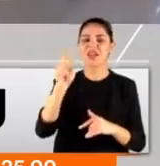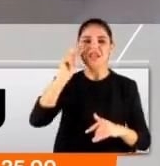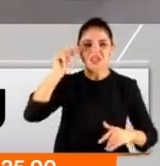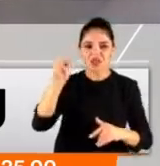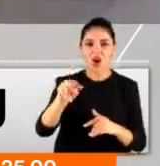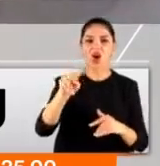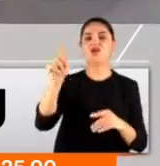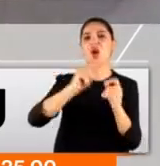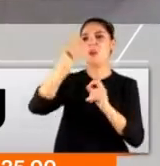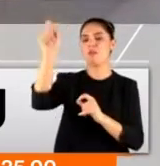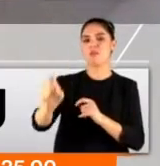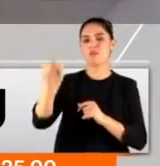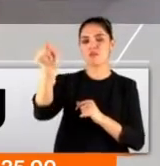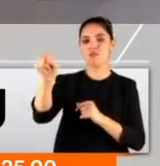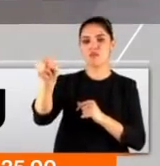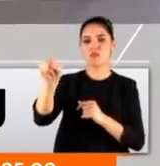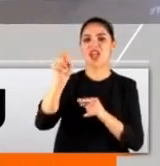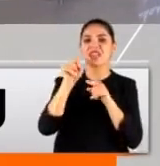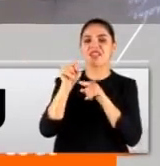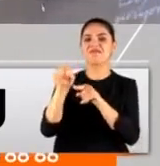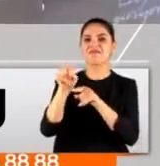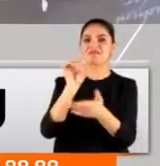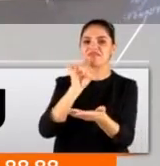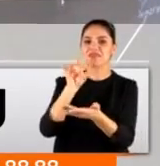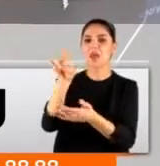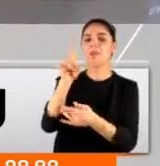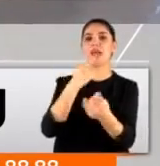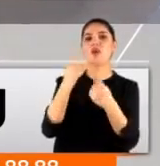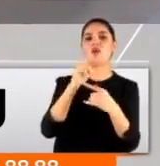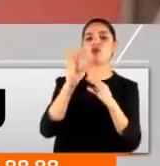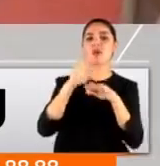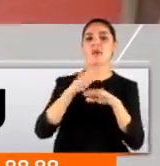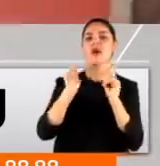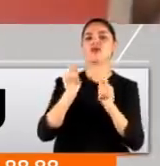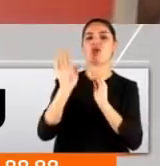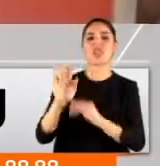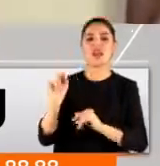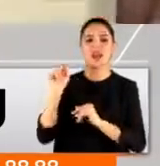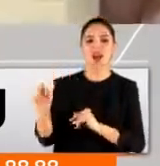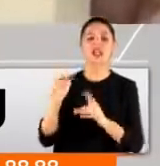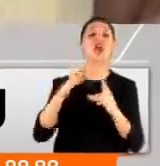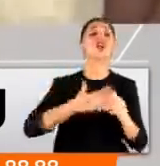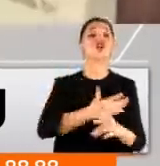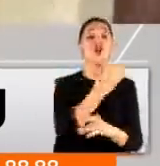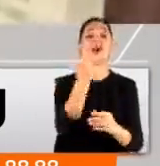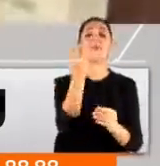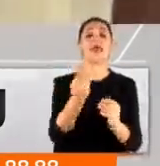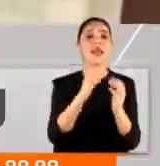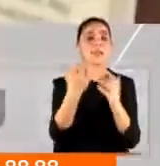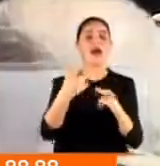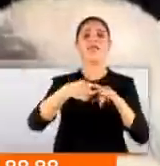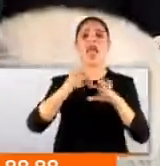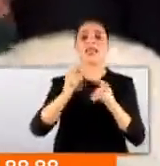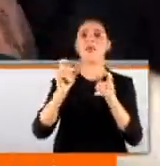Sayın Arınç'ı tahkir eden bir konuşma yapmak durumunda kaldı. Ve CHP-HDP İYİ Parti ile